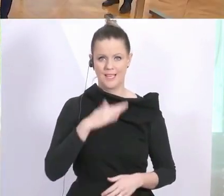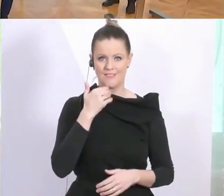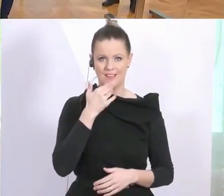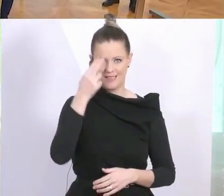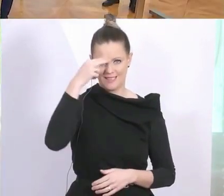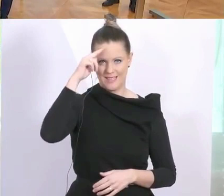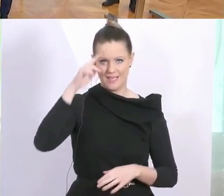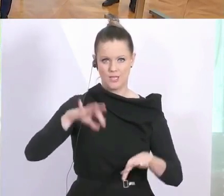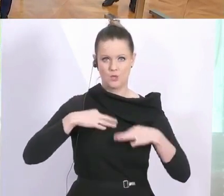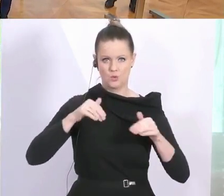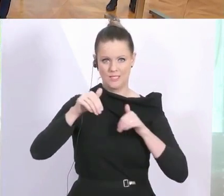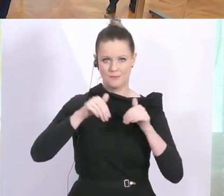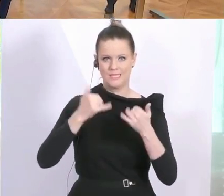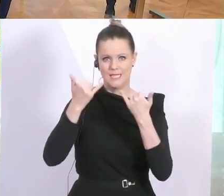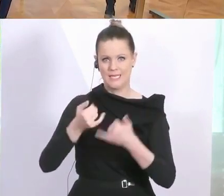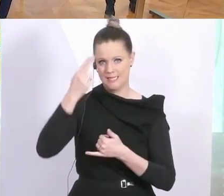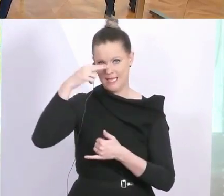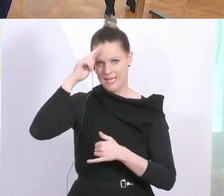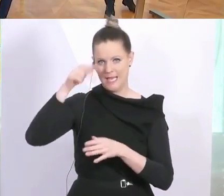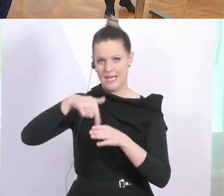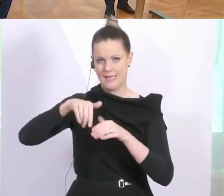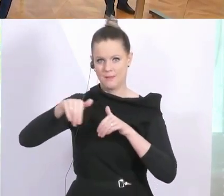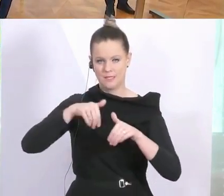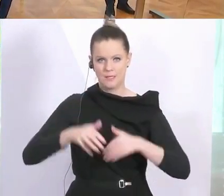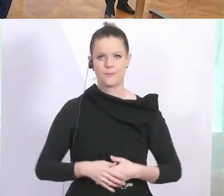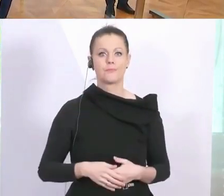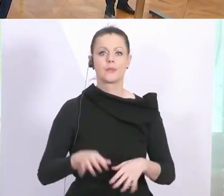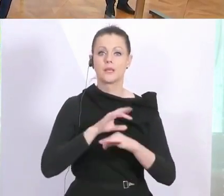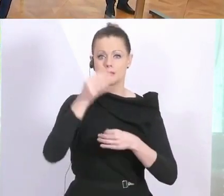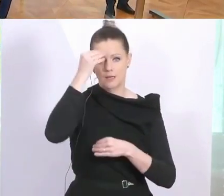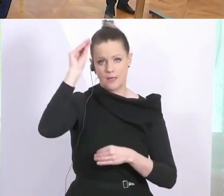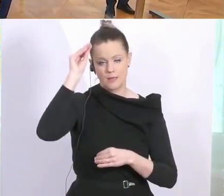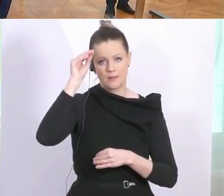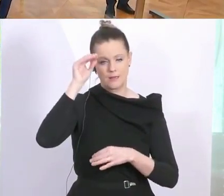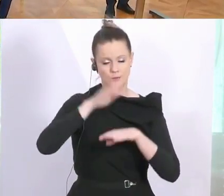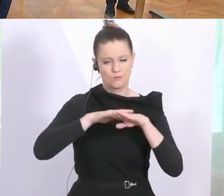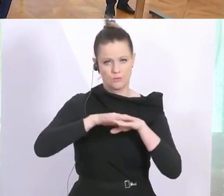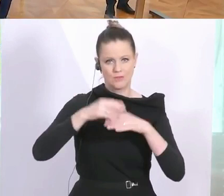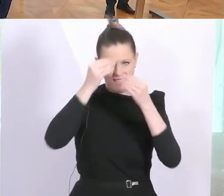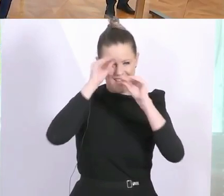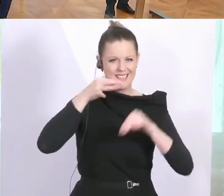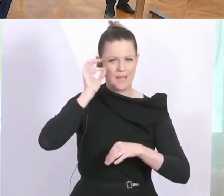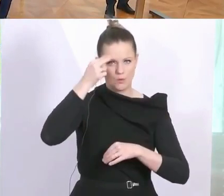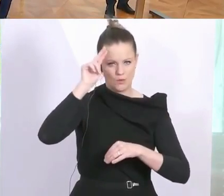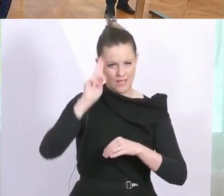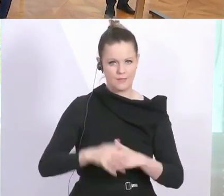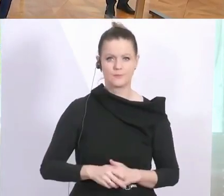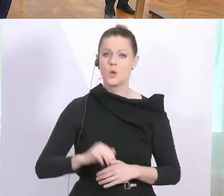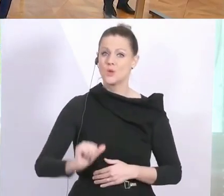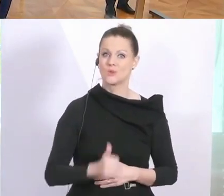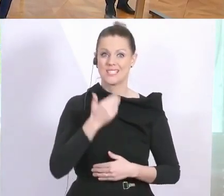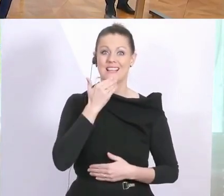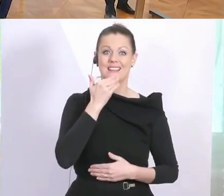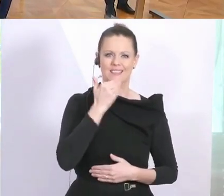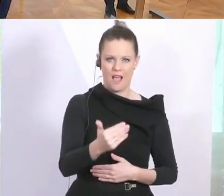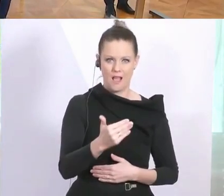Gesundheitsminister. Herr Innenminister, bitteschön. Ja, meine sehr geehrten Damen und Herren, ich möchte mit einem großen Danke und einer